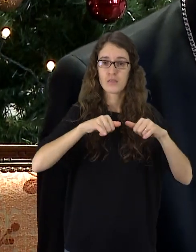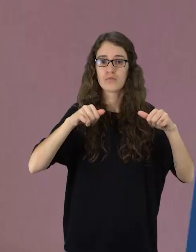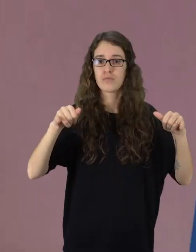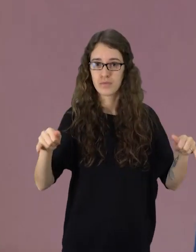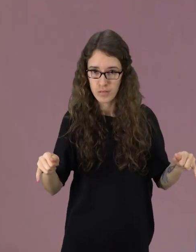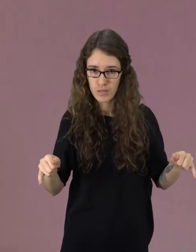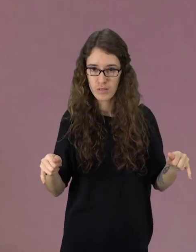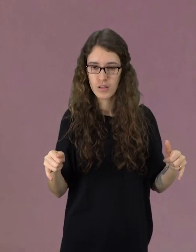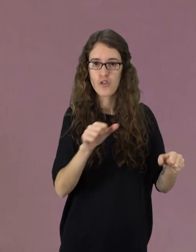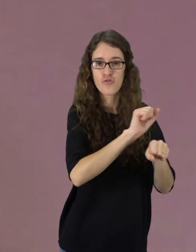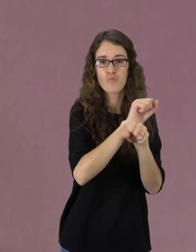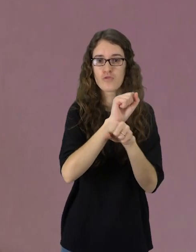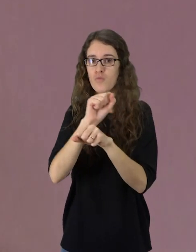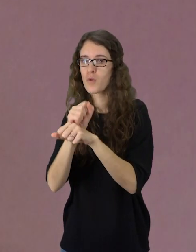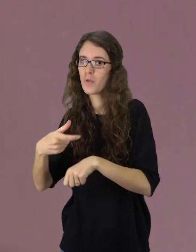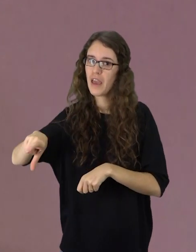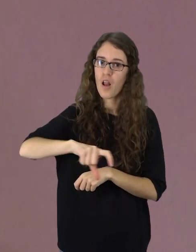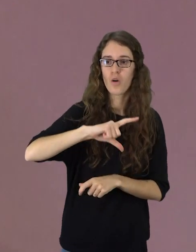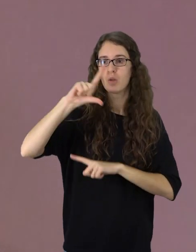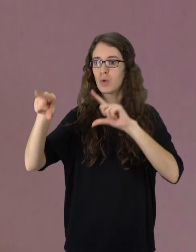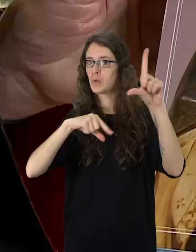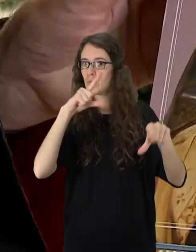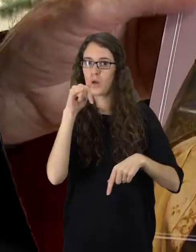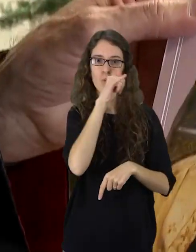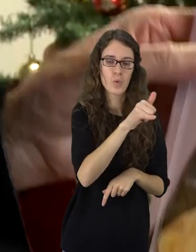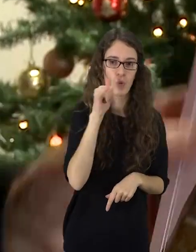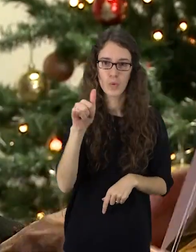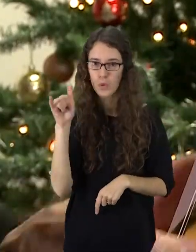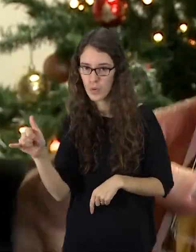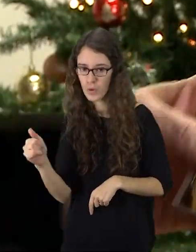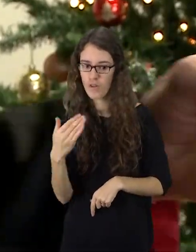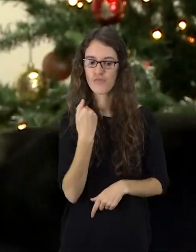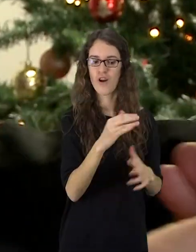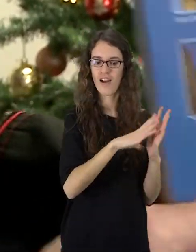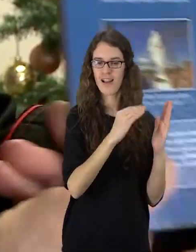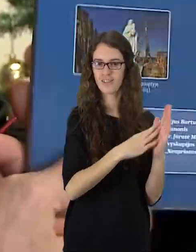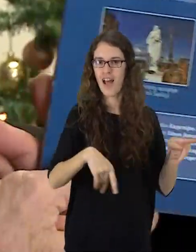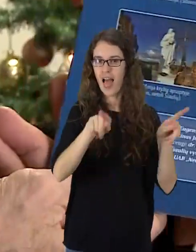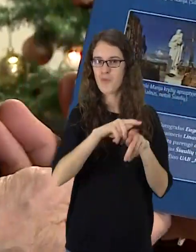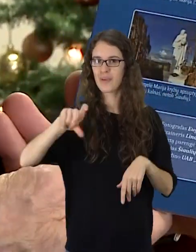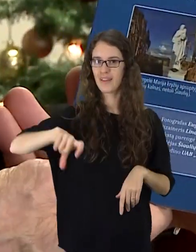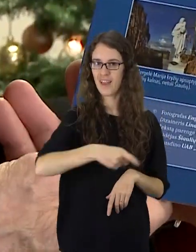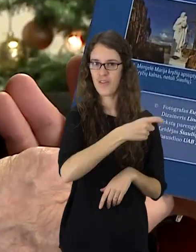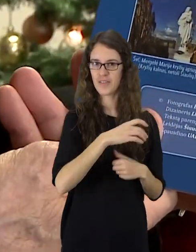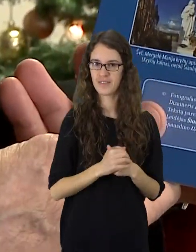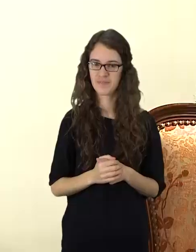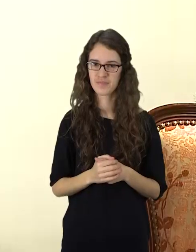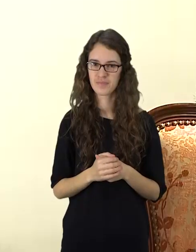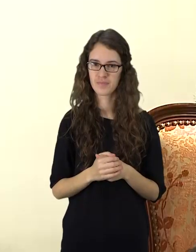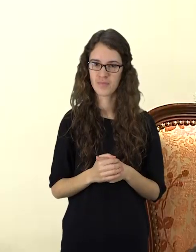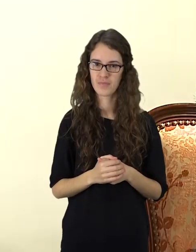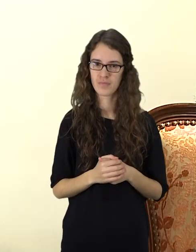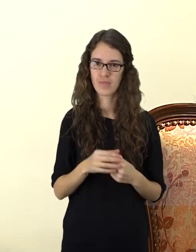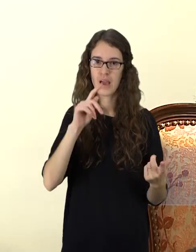apribojo keliauti mėgstančius asmenis. Tačiau metų kalendorius tampa tarsi kėlio ne po Europą. Kiekvienais metais